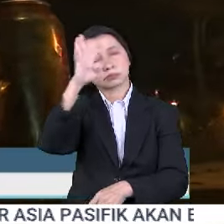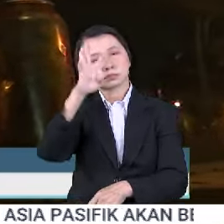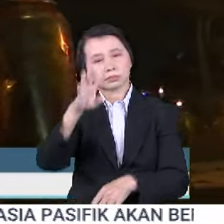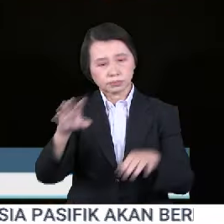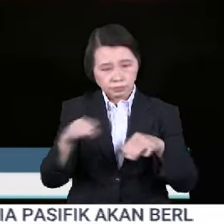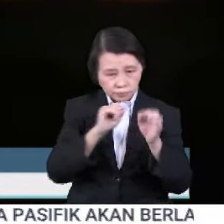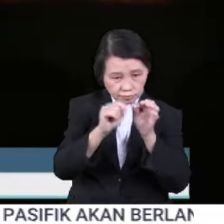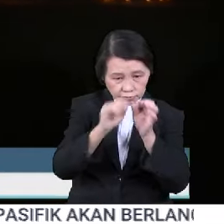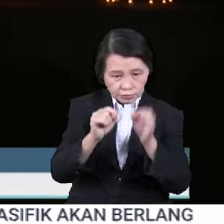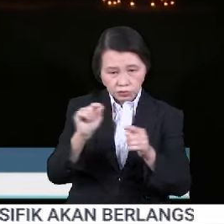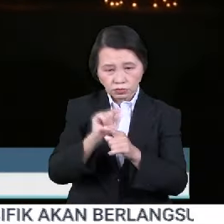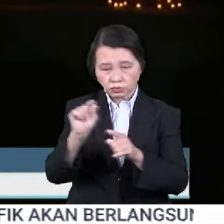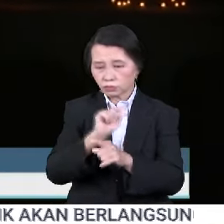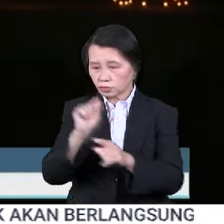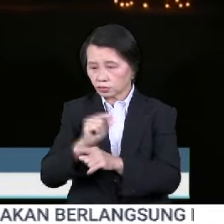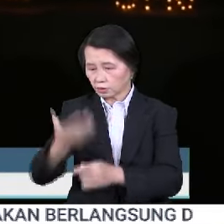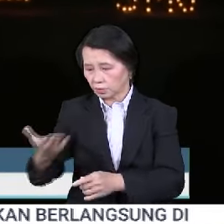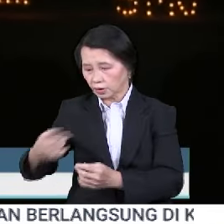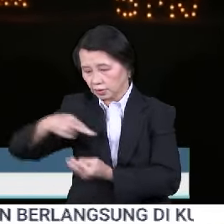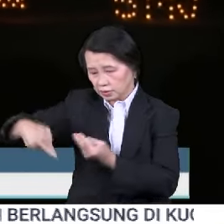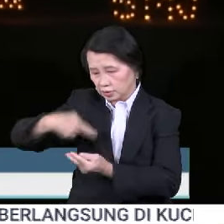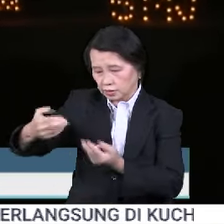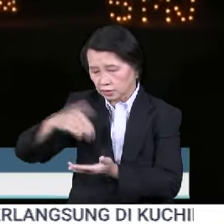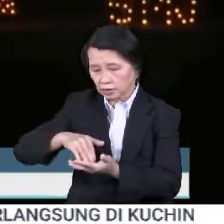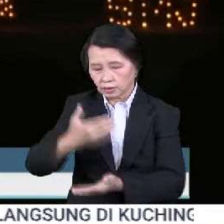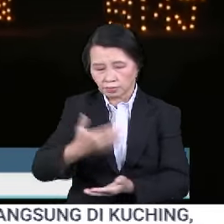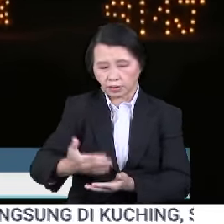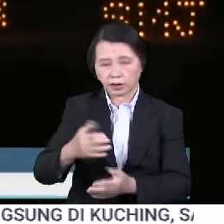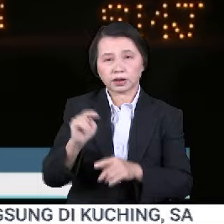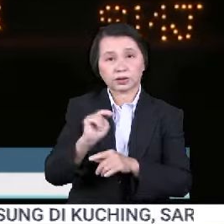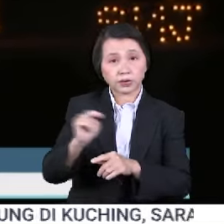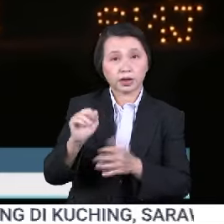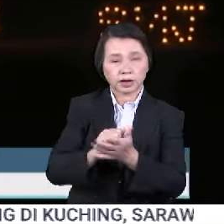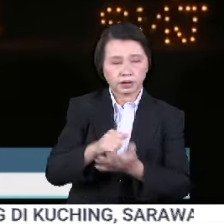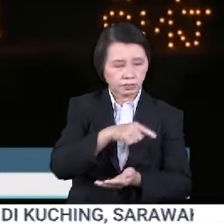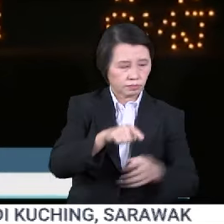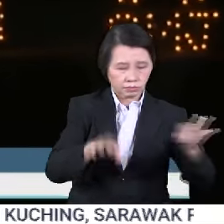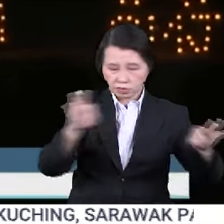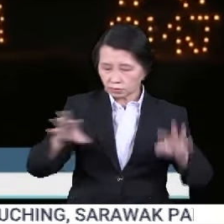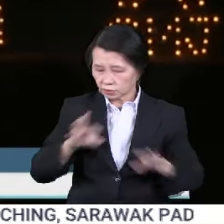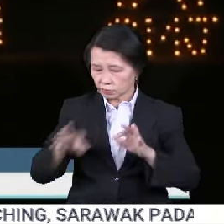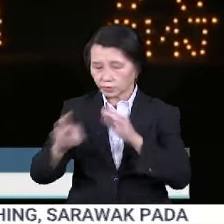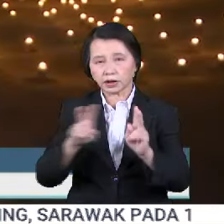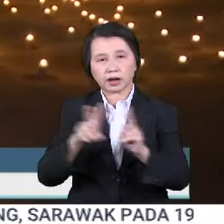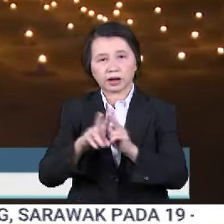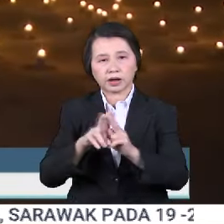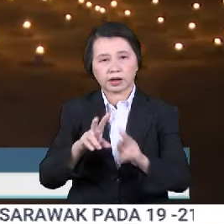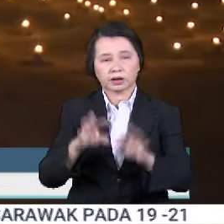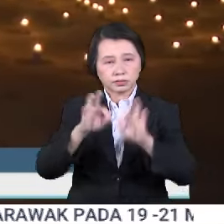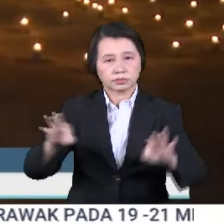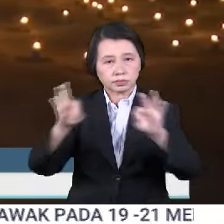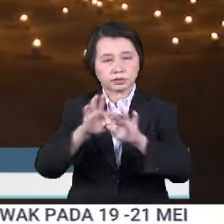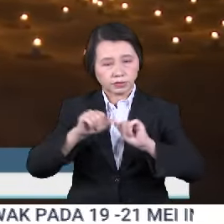menggunakan barang kitar semula ataupun bahan semula jadi yang terdapat di sekeliling kampung. Menyedari pentingnya